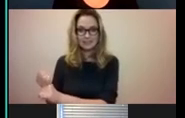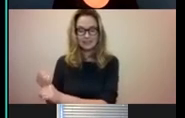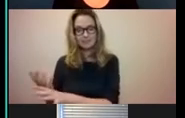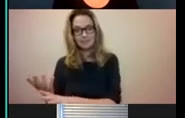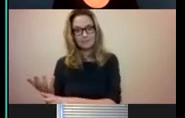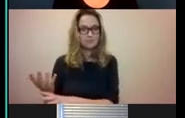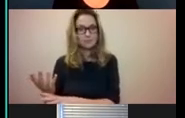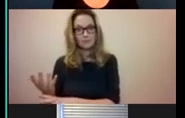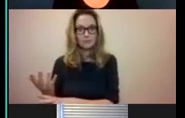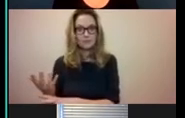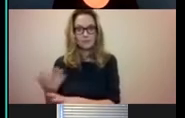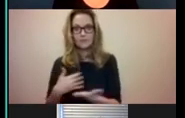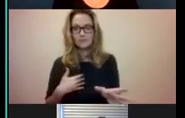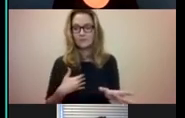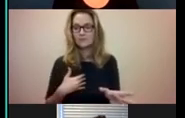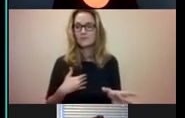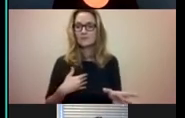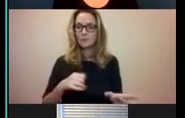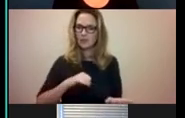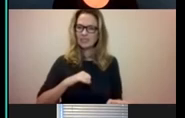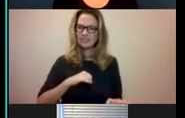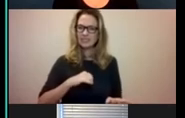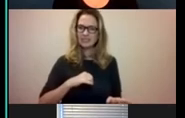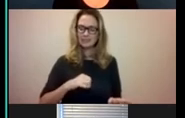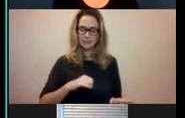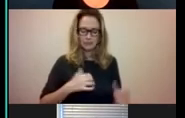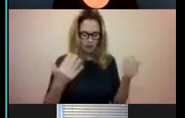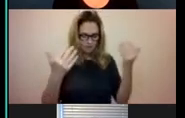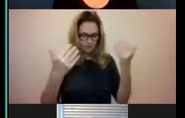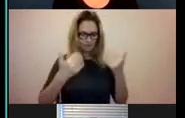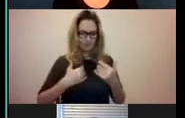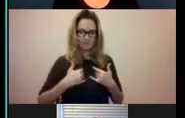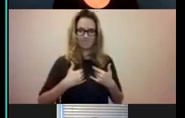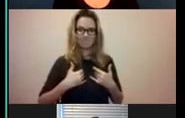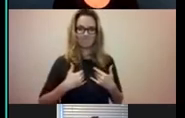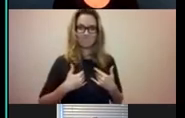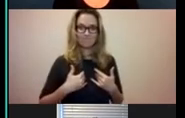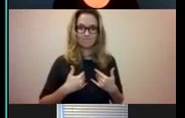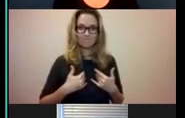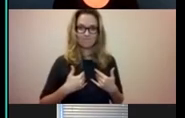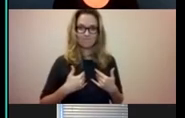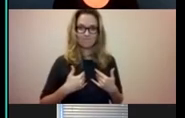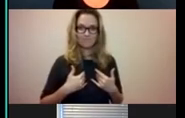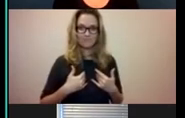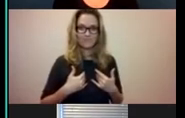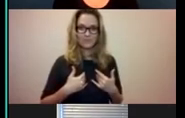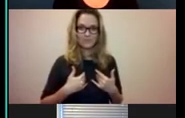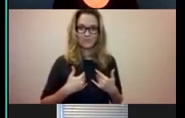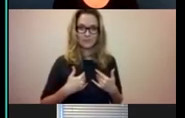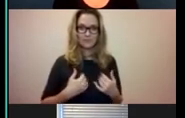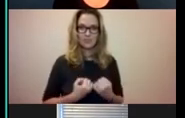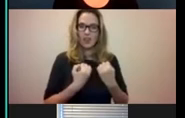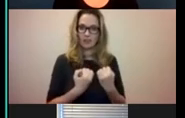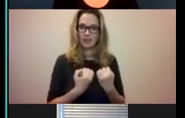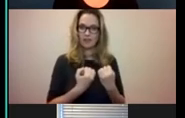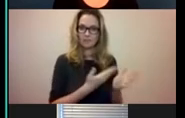dat ik op mezelf was aangewezen. En dat was wel handig. Face-to